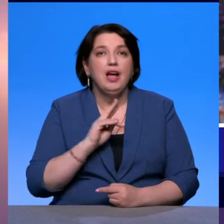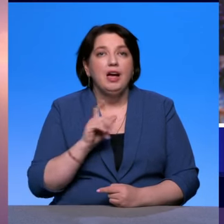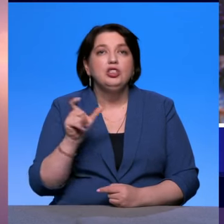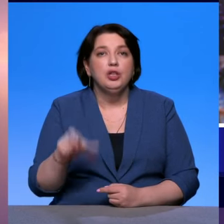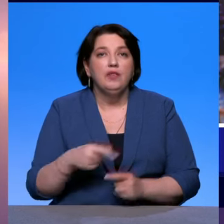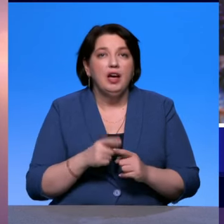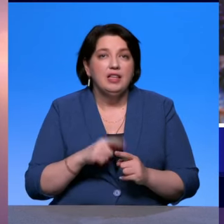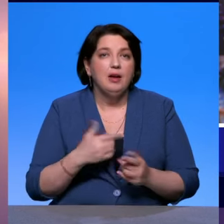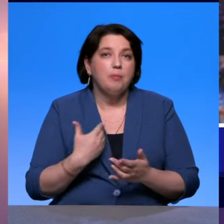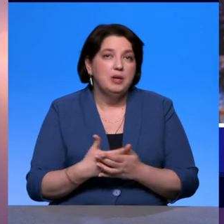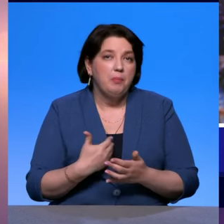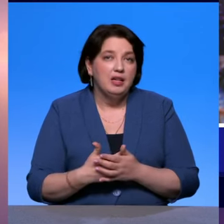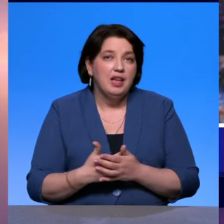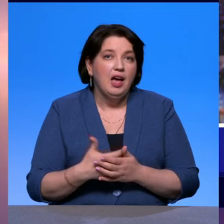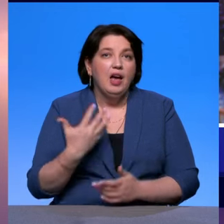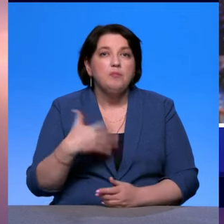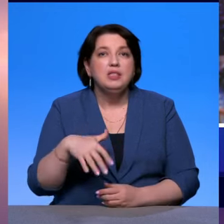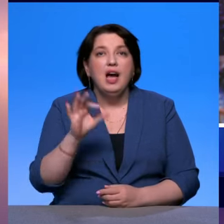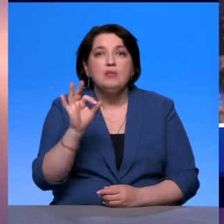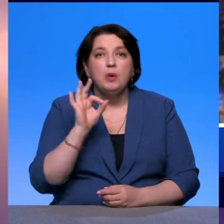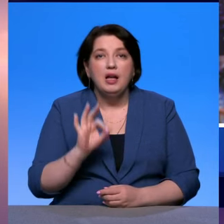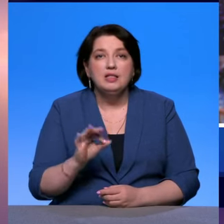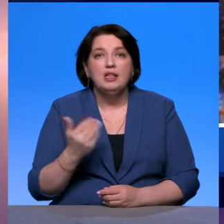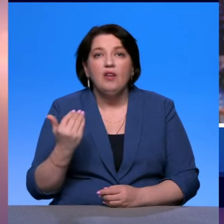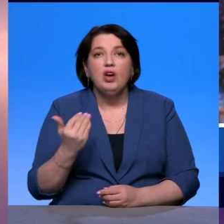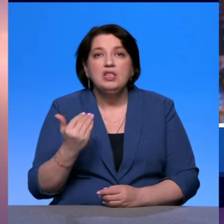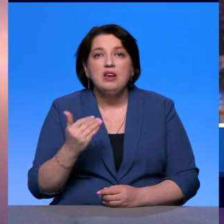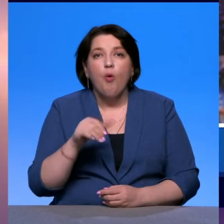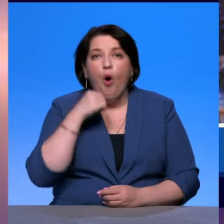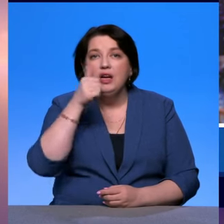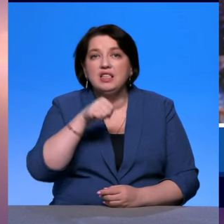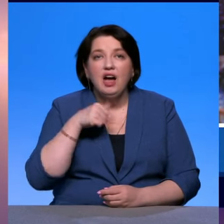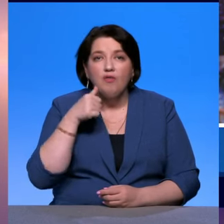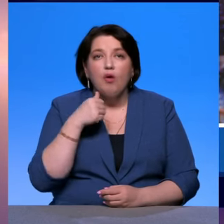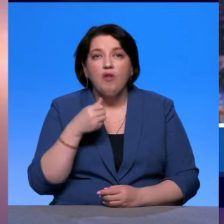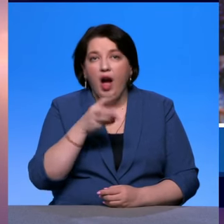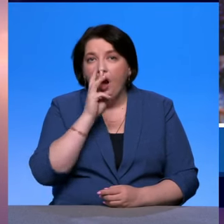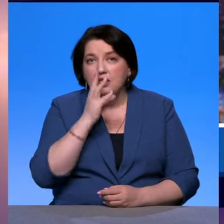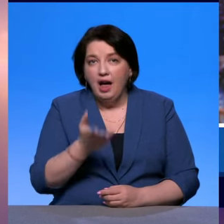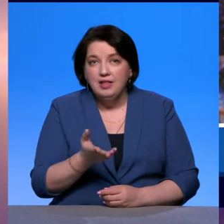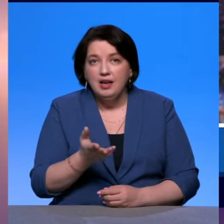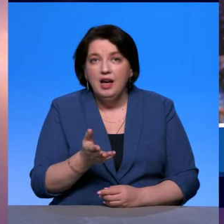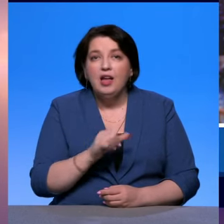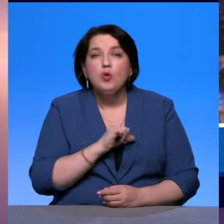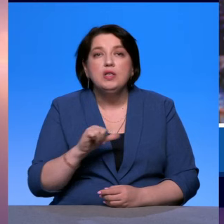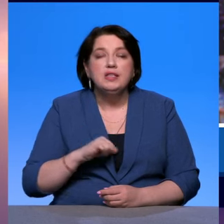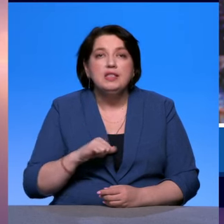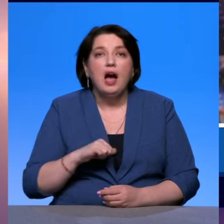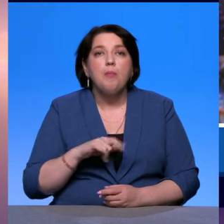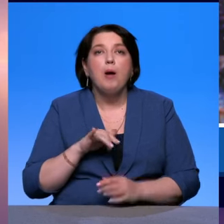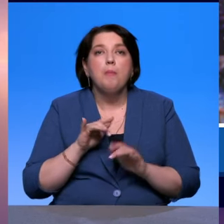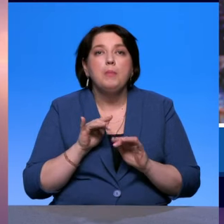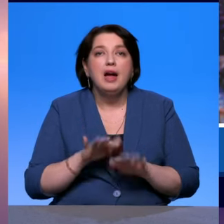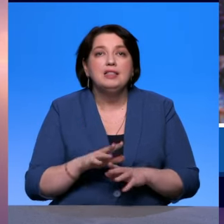обходится где-то в среднем в 50% его годового оклада, есть одно рабочее место, да? То есть сам процесс поиска и адаптации этого